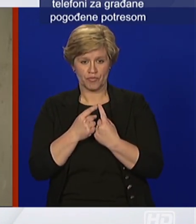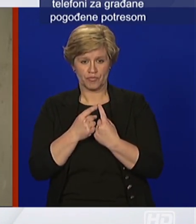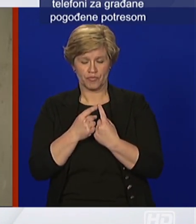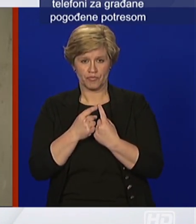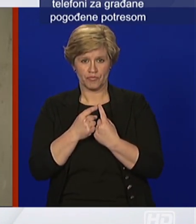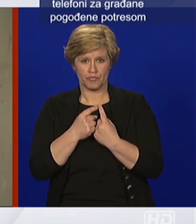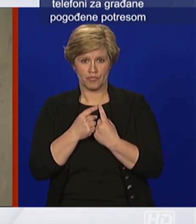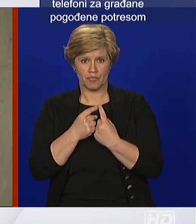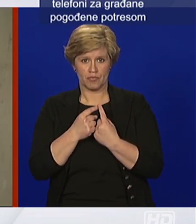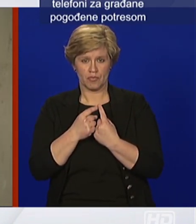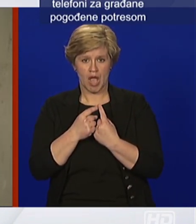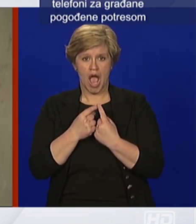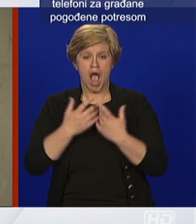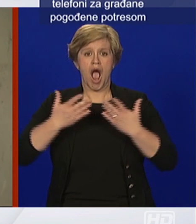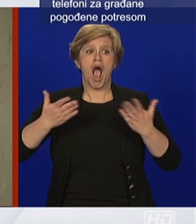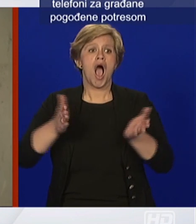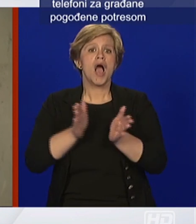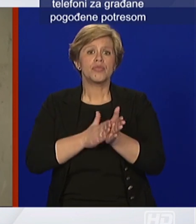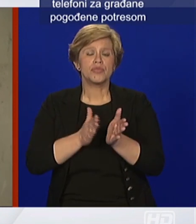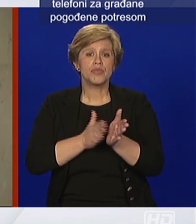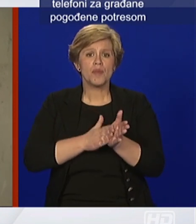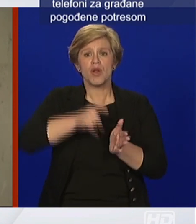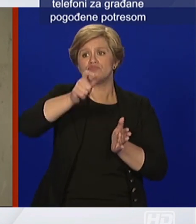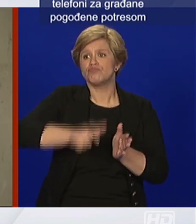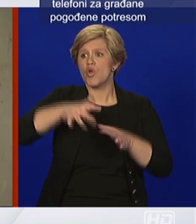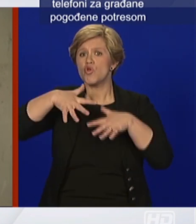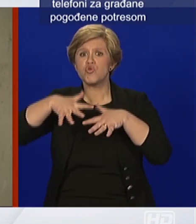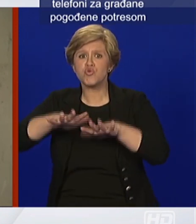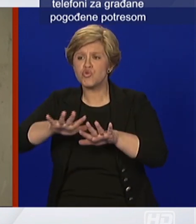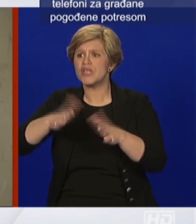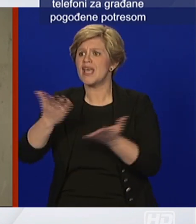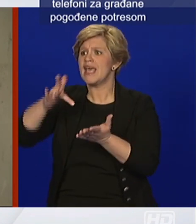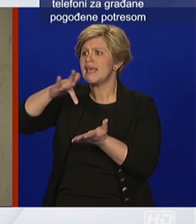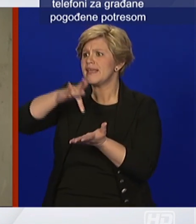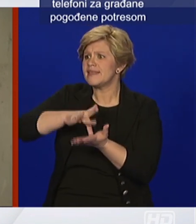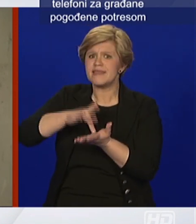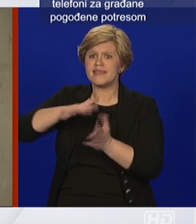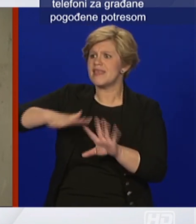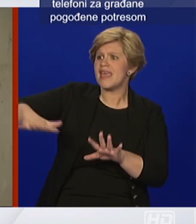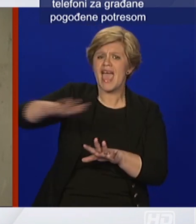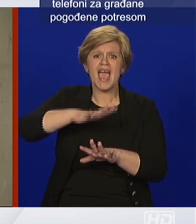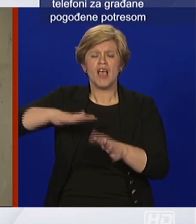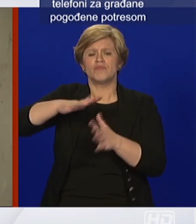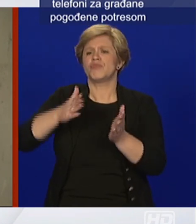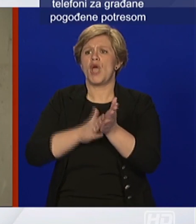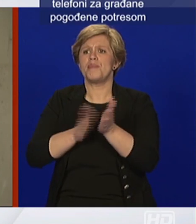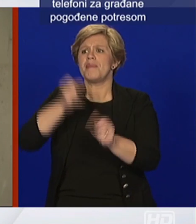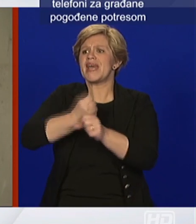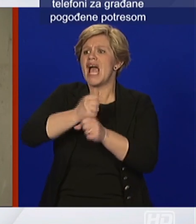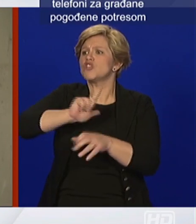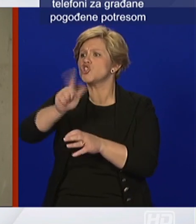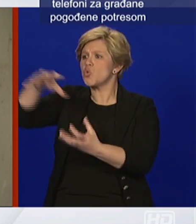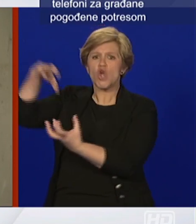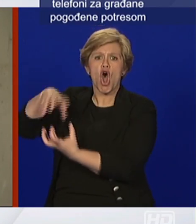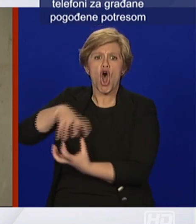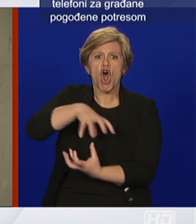rade na tim nekim drugim odjelima gdje se ne prodaje roba koja je esencijalna za ovakve situacije